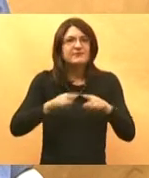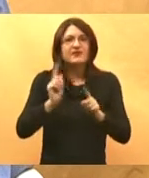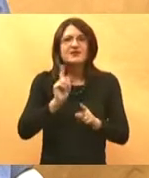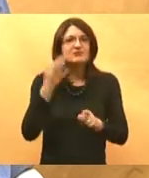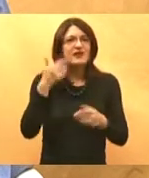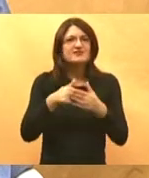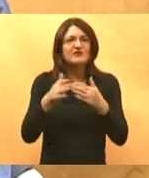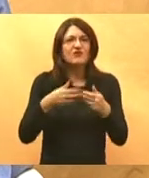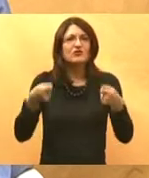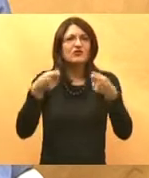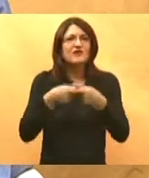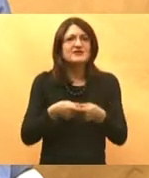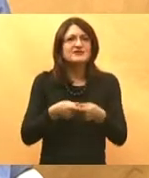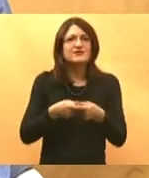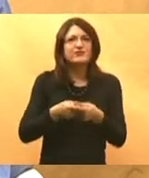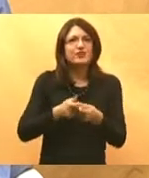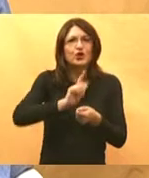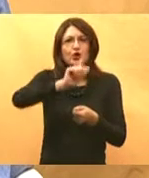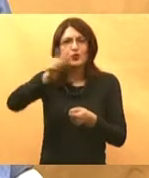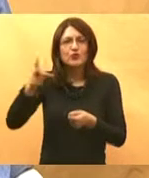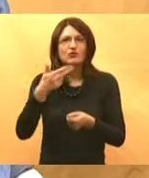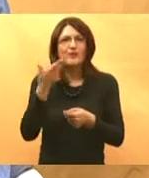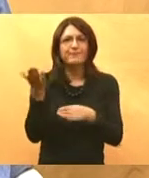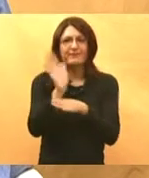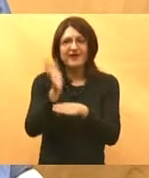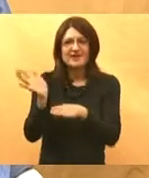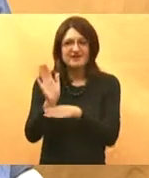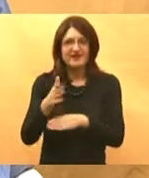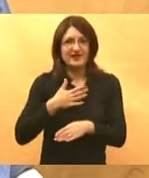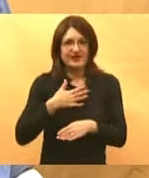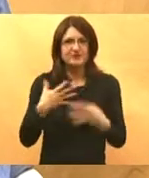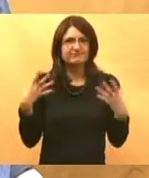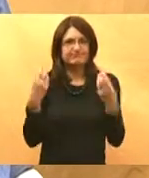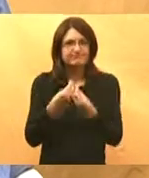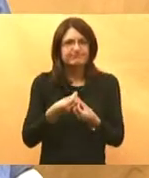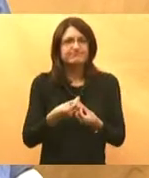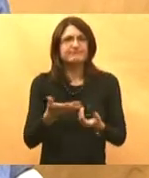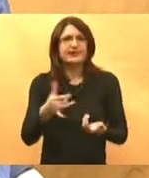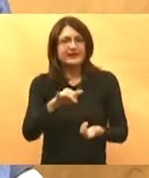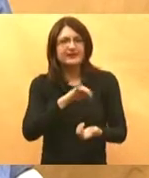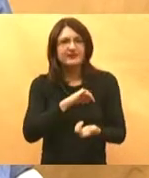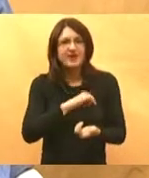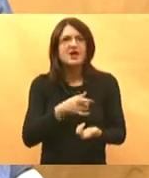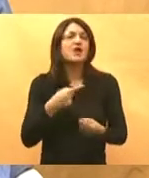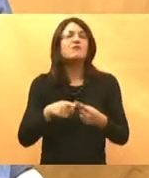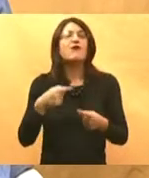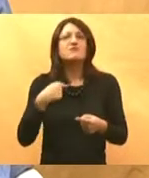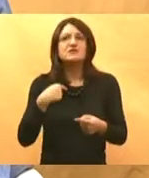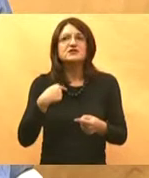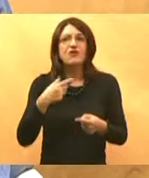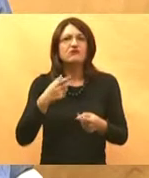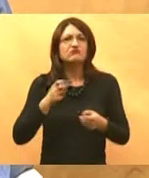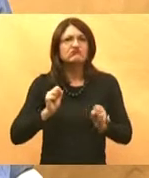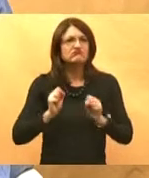dotadašnjim zastupanjem od strane drugih predstavnika koji su predstavljali naše zajedničke interese. Jednostavno smo onda počeli glasno artikulirati